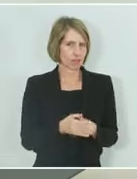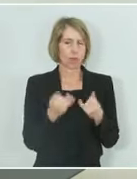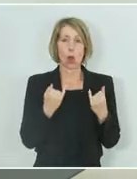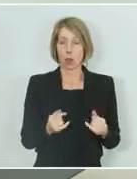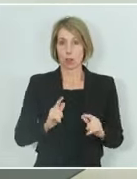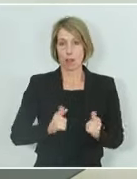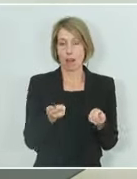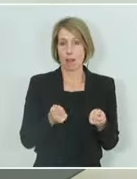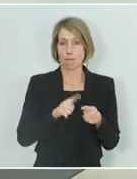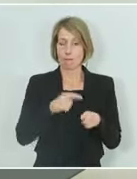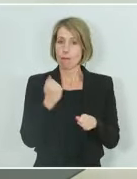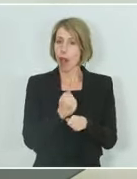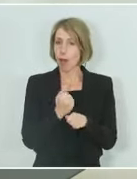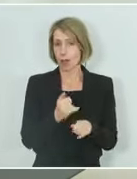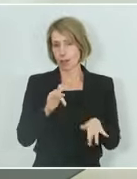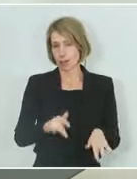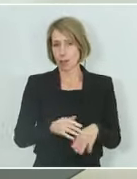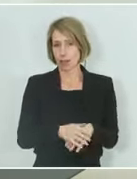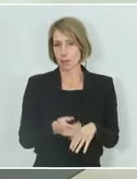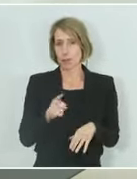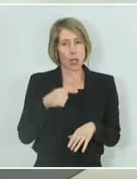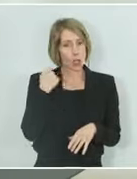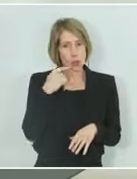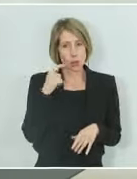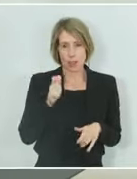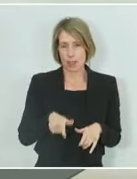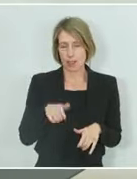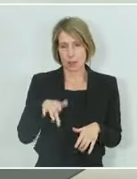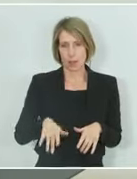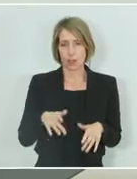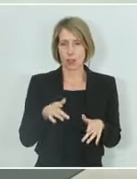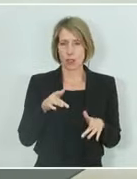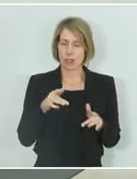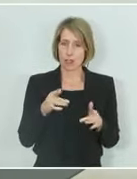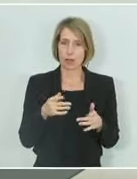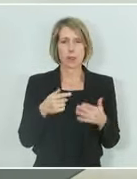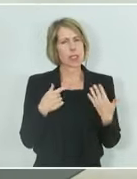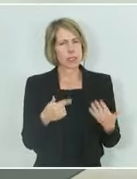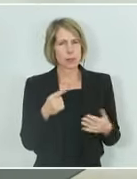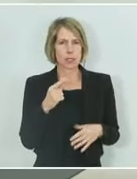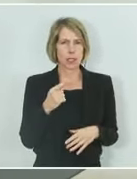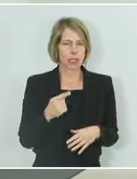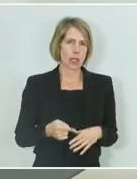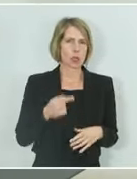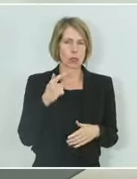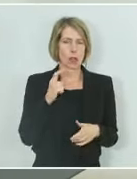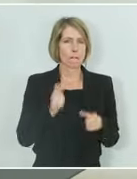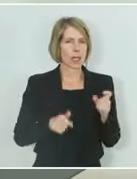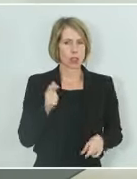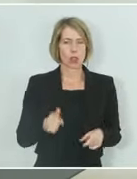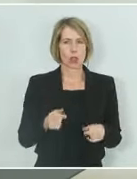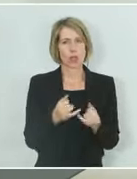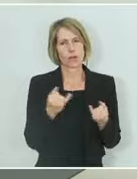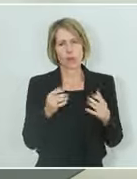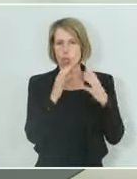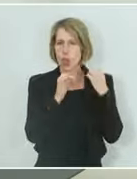hier und studieren hier. ungefähr 70.000 Bürgerinnen und Bürger des Kosovo, die für uns BotschafterInnen sind.